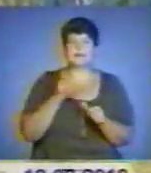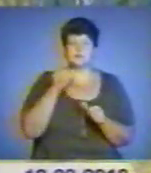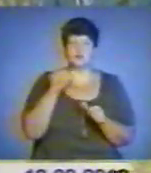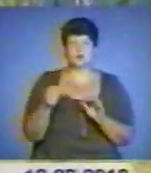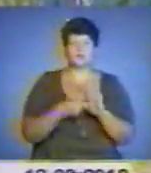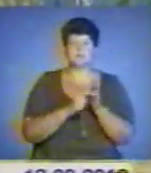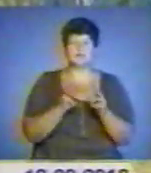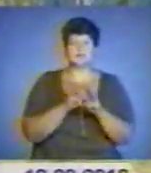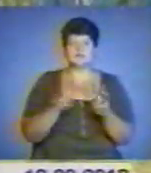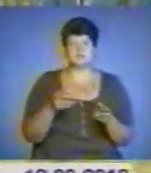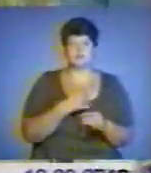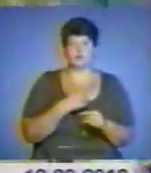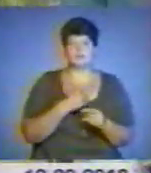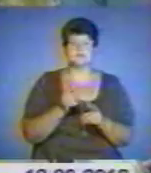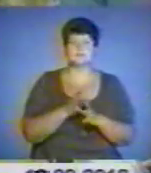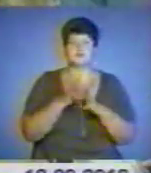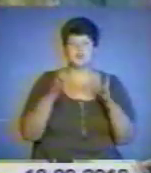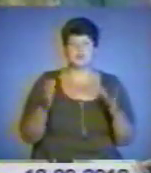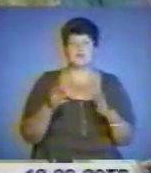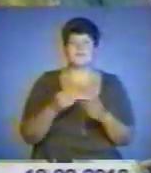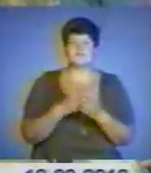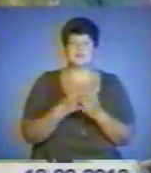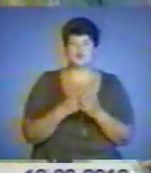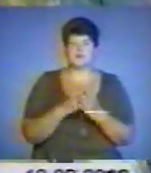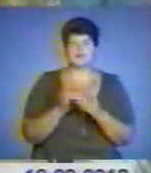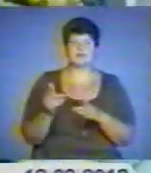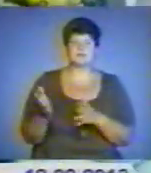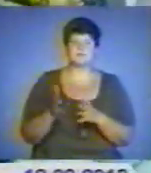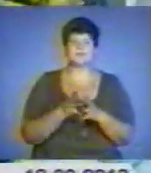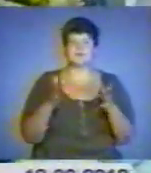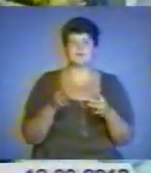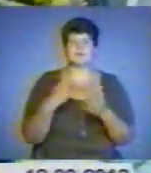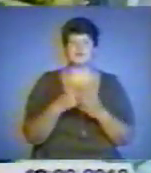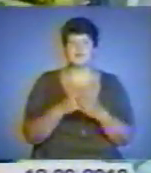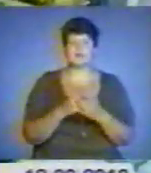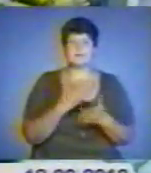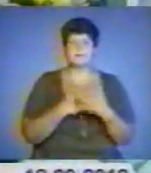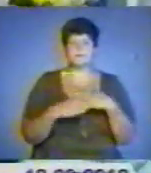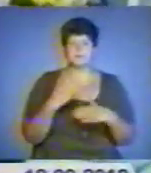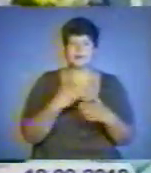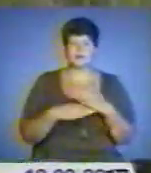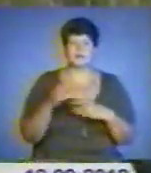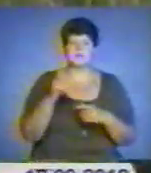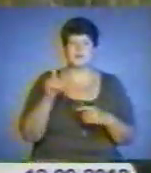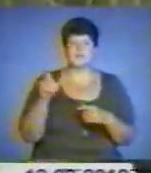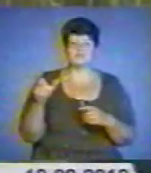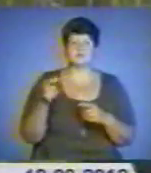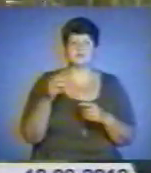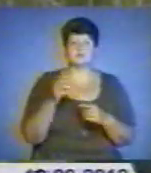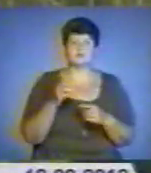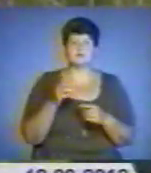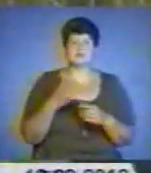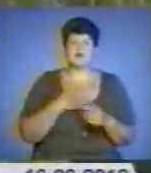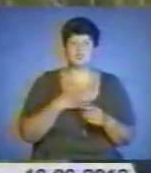намір збільшити фінансування на підготовку спортсменів-паралімпійців у 2013 році до 38 мільйонів гривень. Наша справа